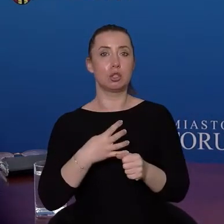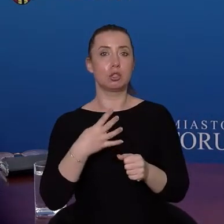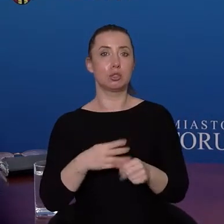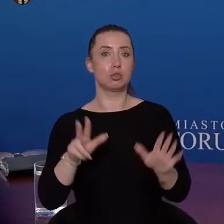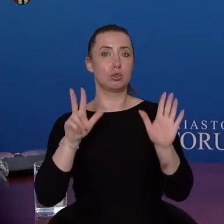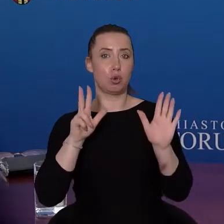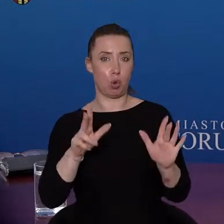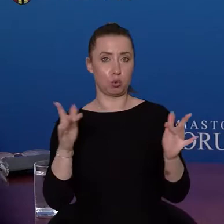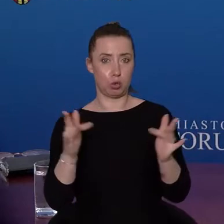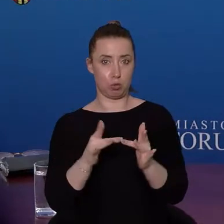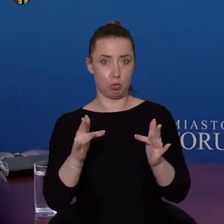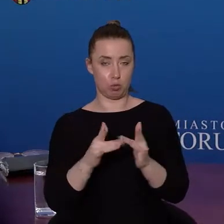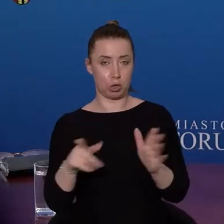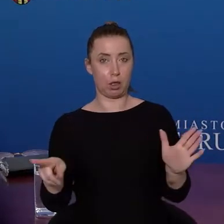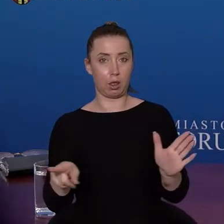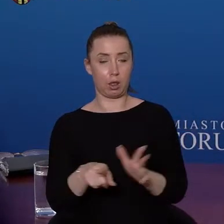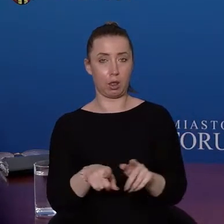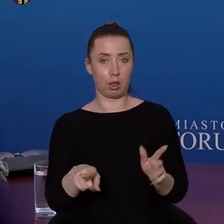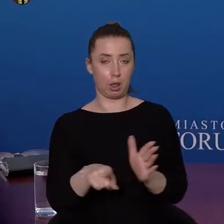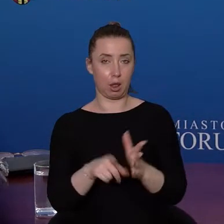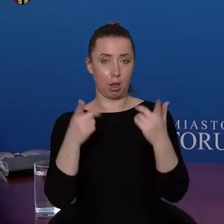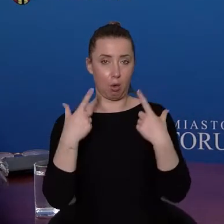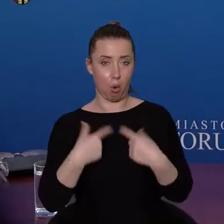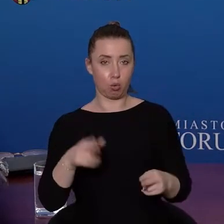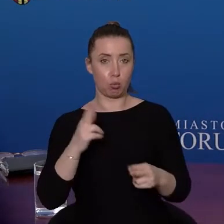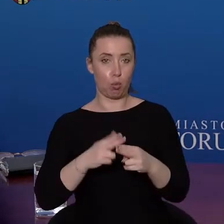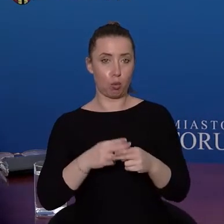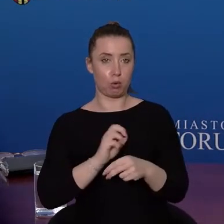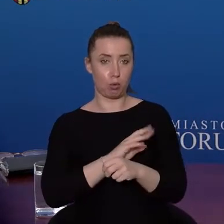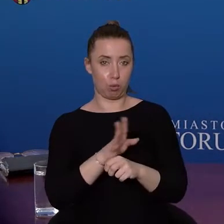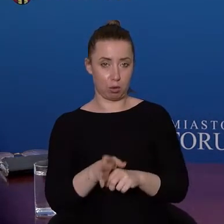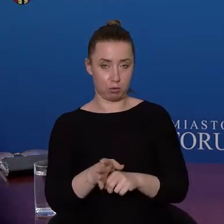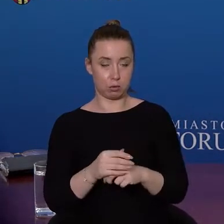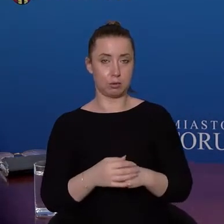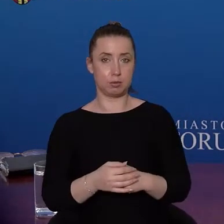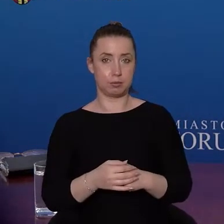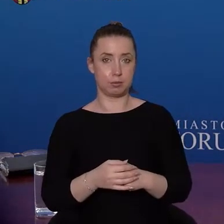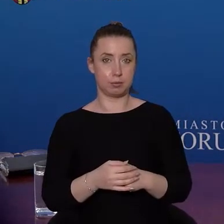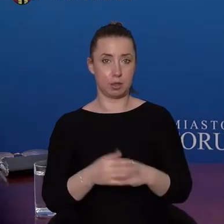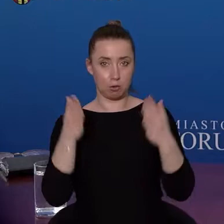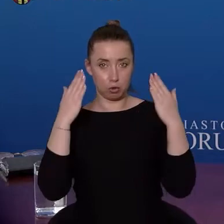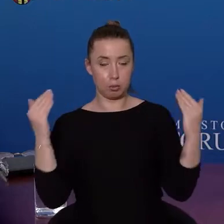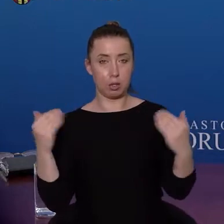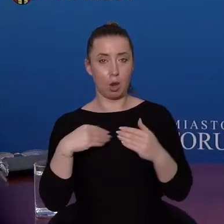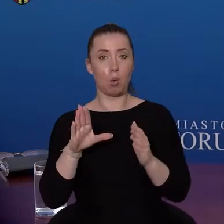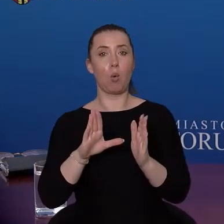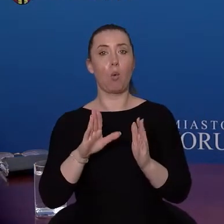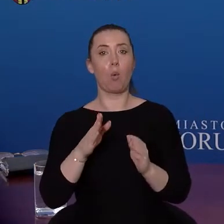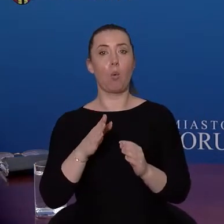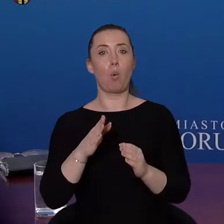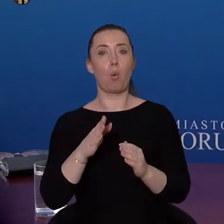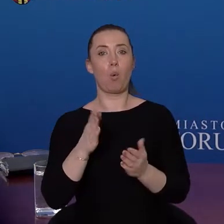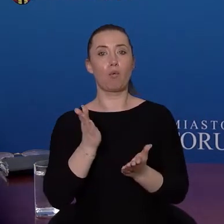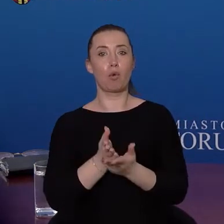I z informacji, które dostaliśmy dzisiaj, to w szpitalu wojewódzkim jest 61 miejsc